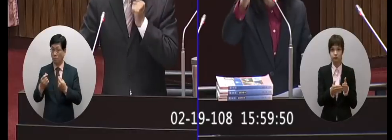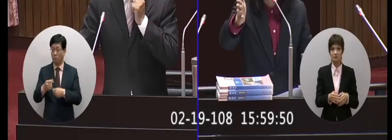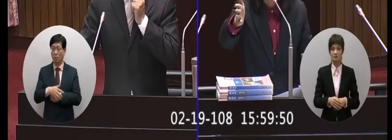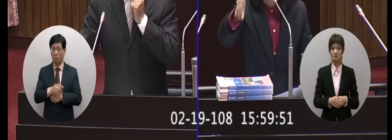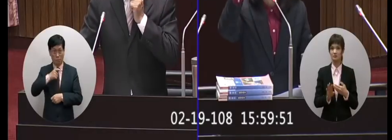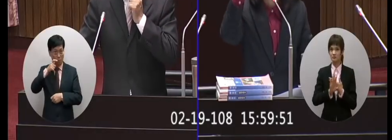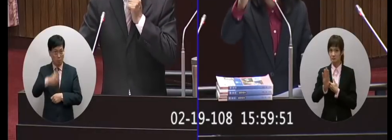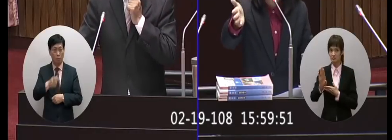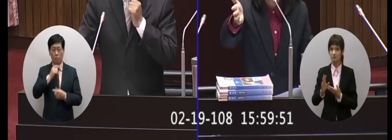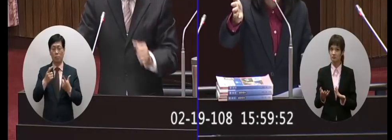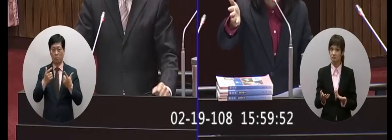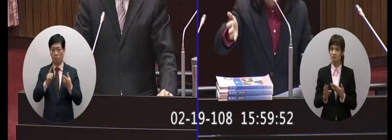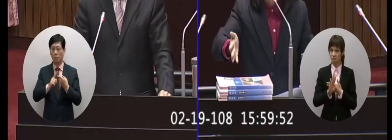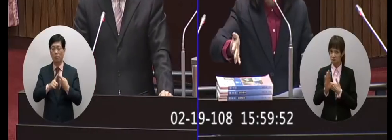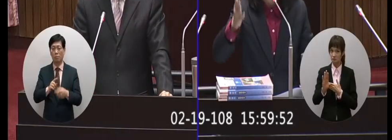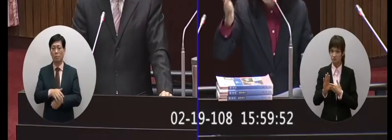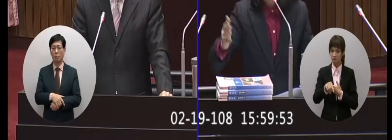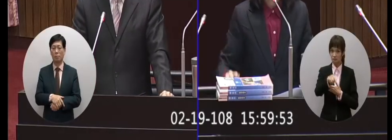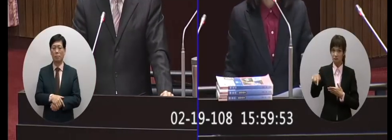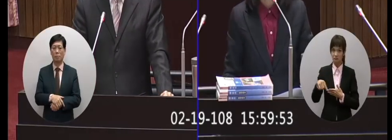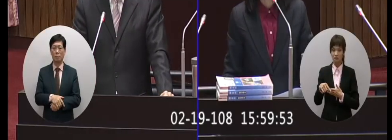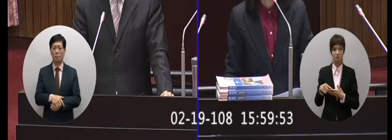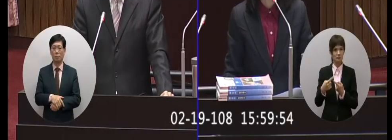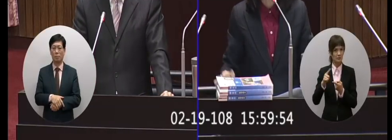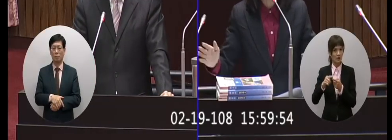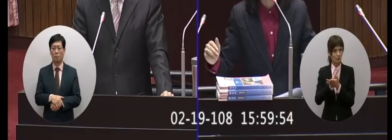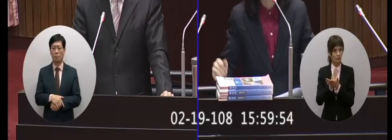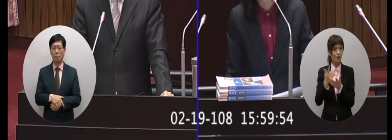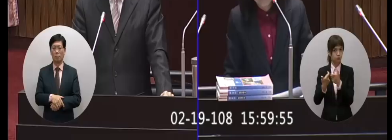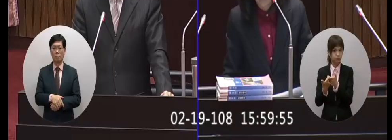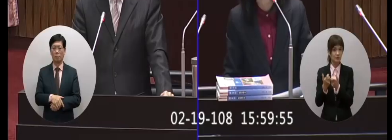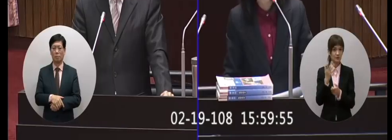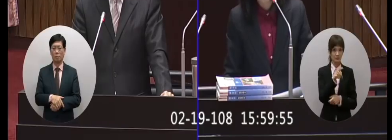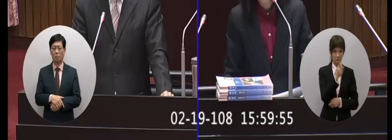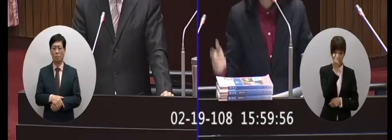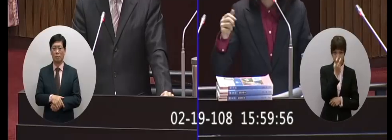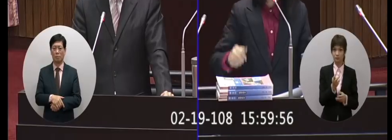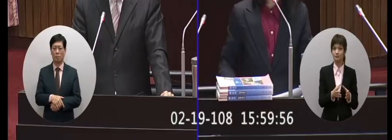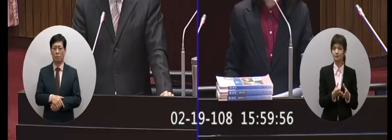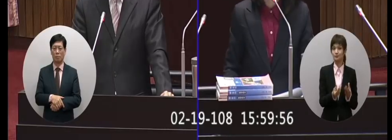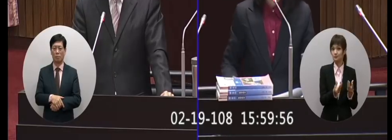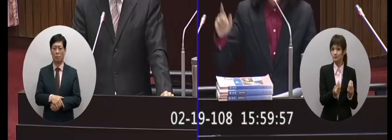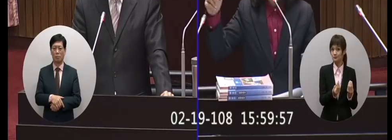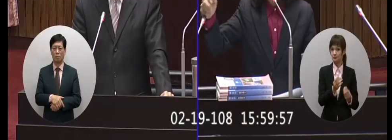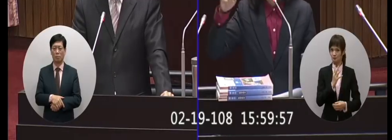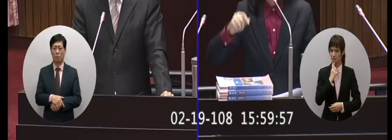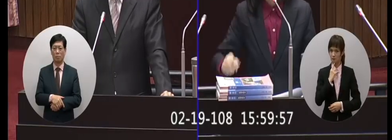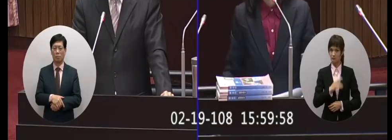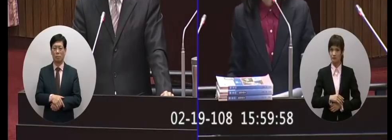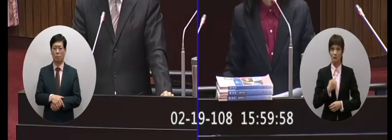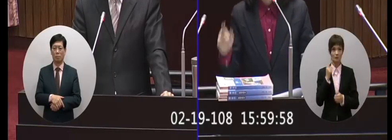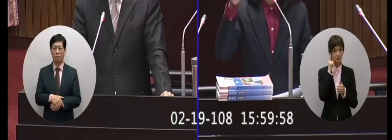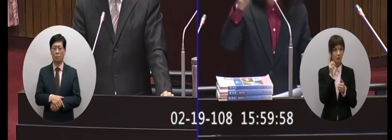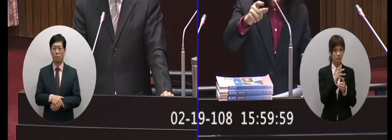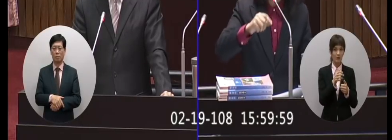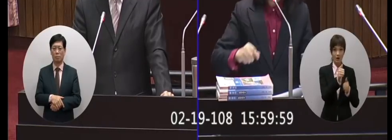其他的部分應該要有教科書但是你們不審查但是我要請問啊要考的就要